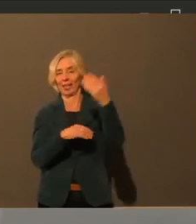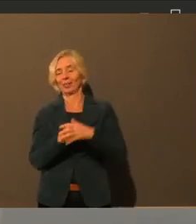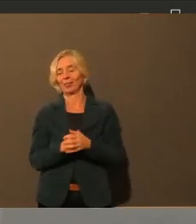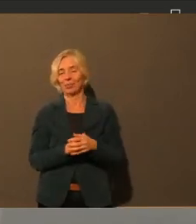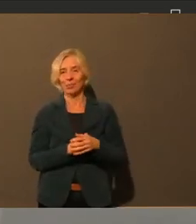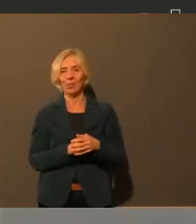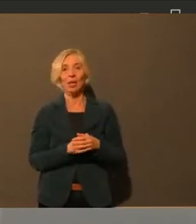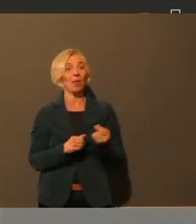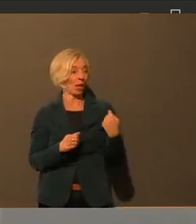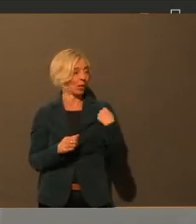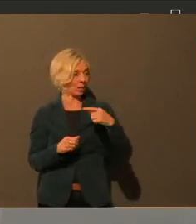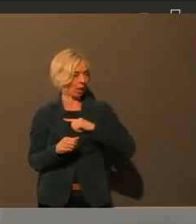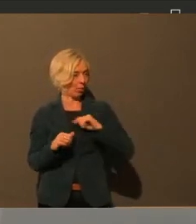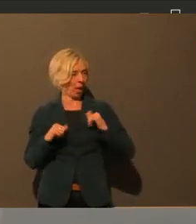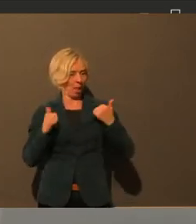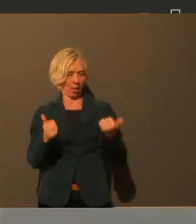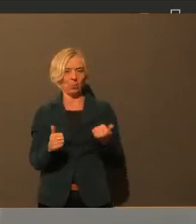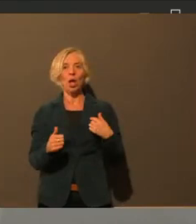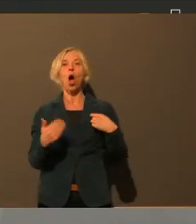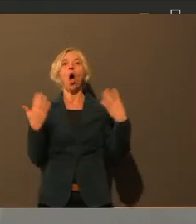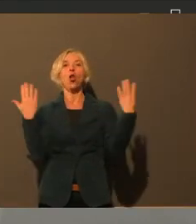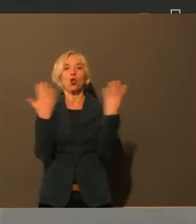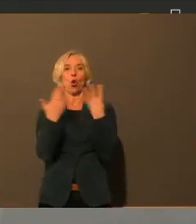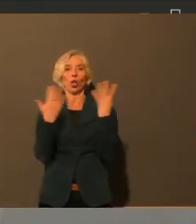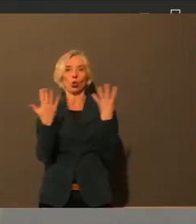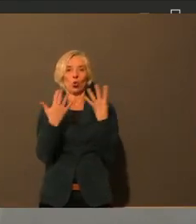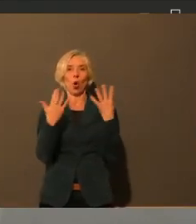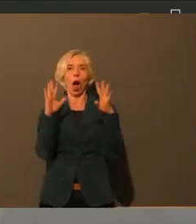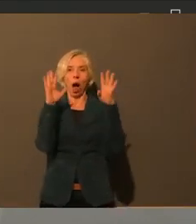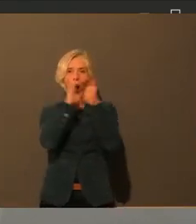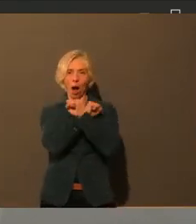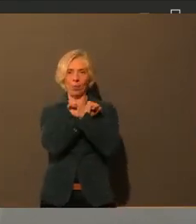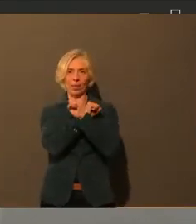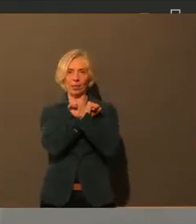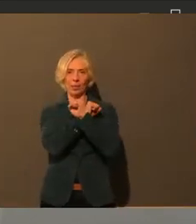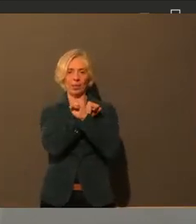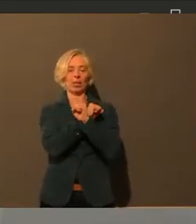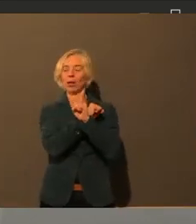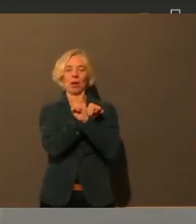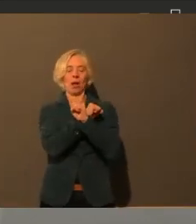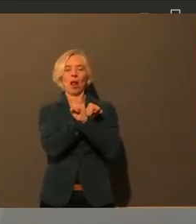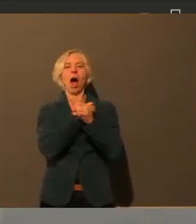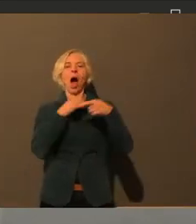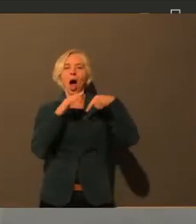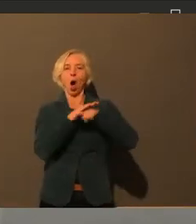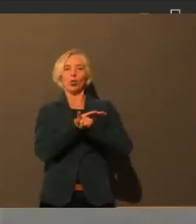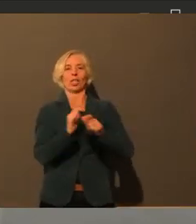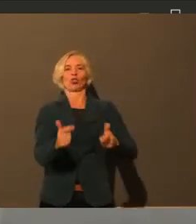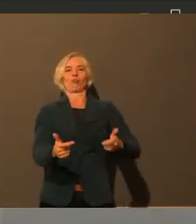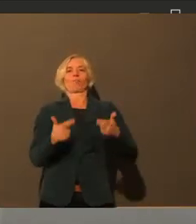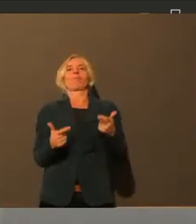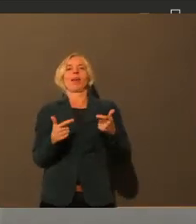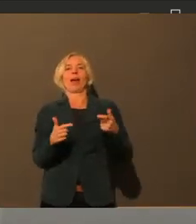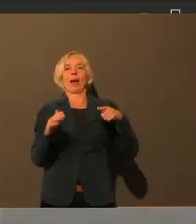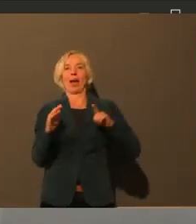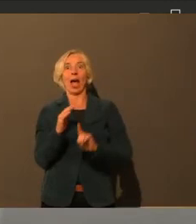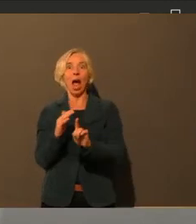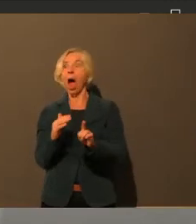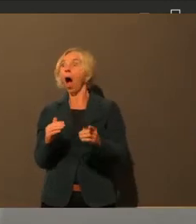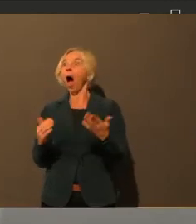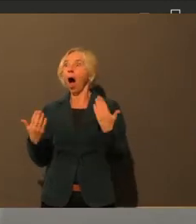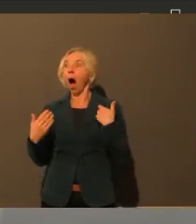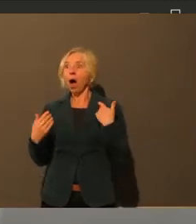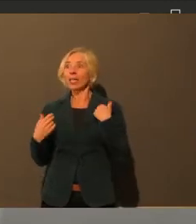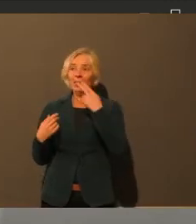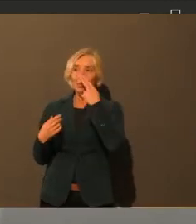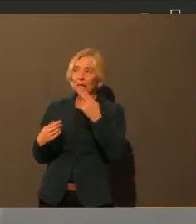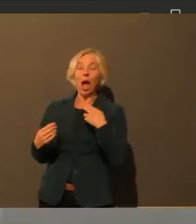ab 9 Uhr ist jetzt Lockdown, die Autos, ich wäre fast umgefahren worden von dem Auto, weil er vor 9 Uhr wahrscheinlich noch nach Hause kommen wollte. Also nicht